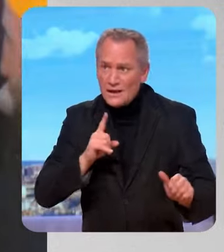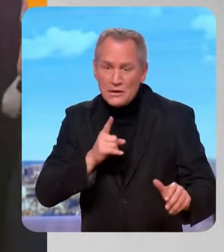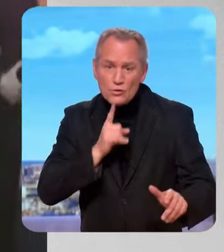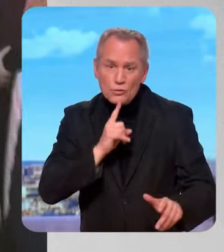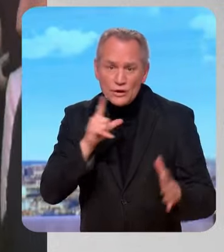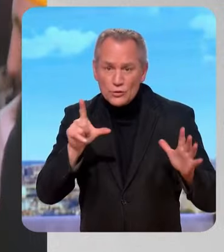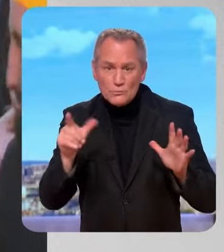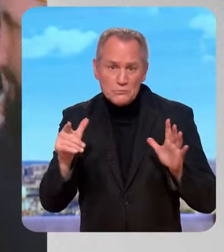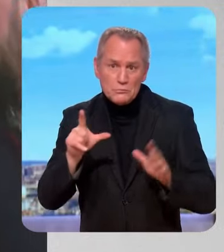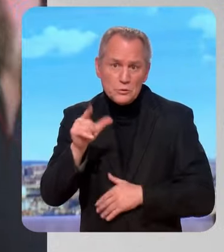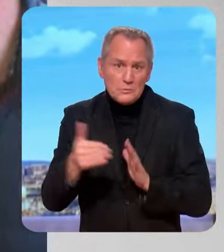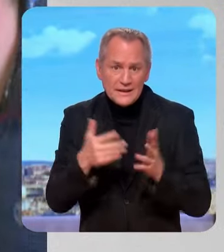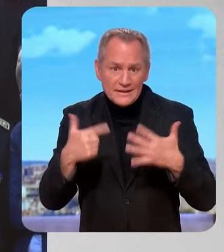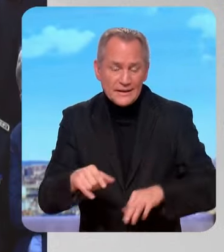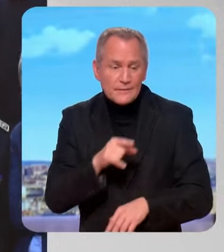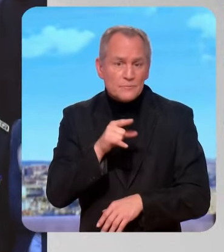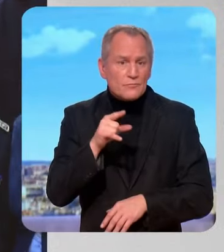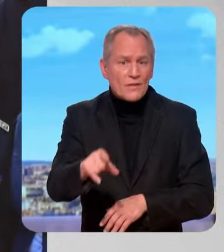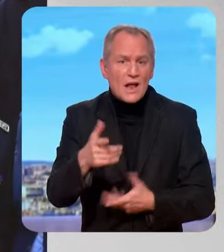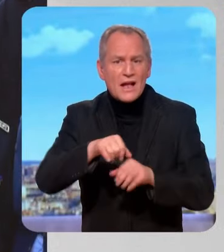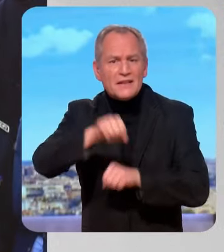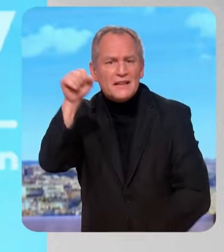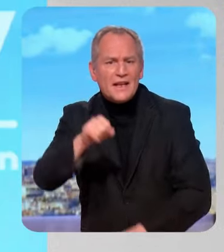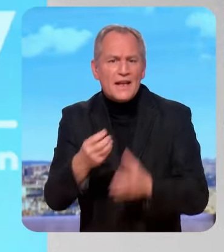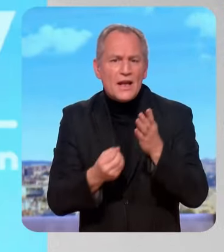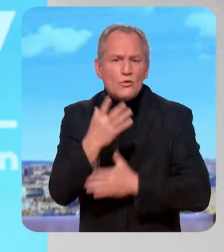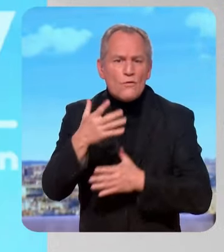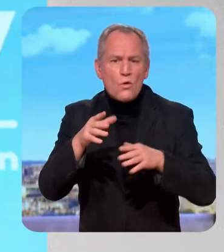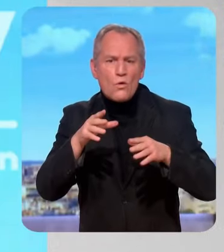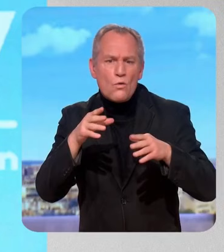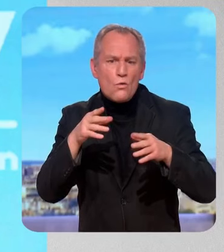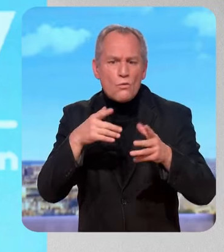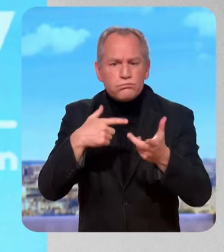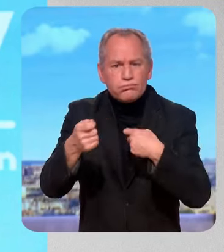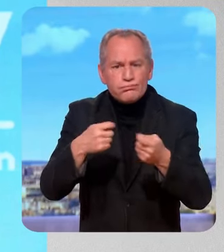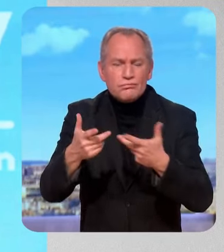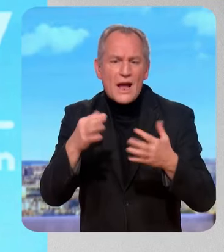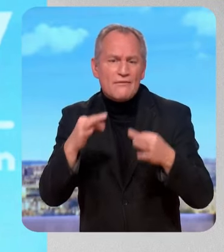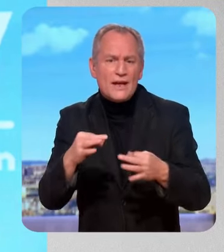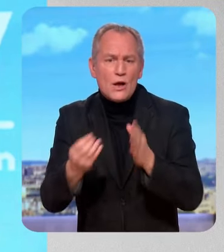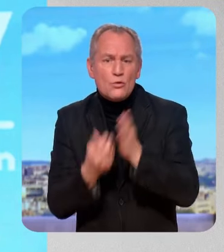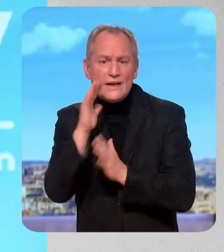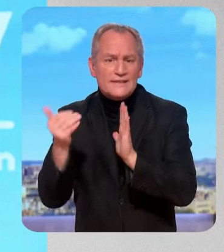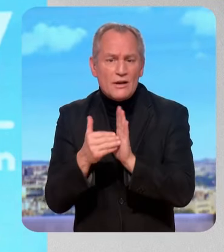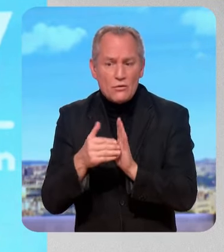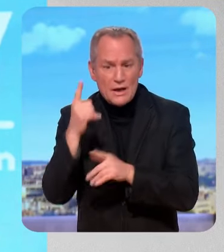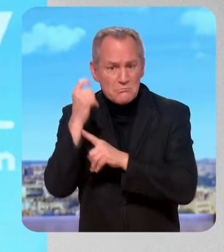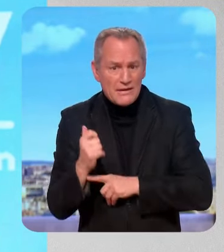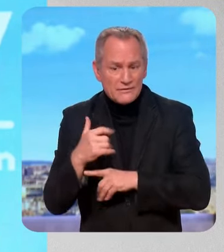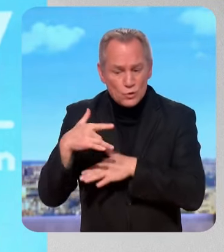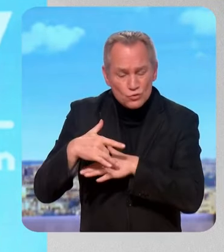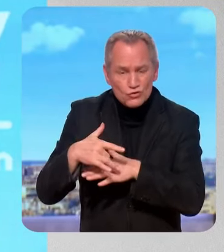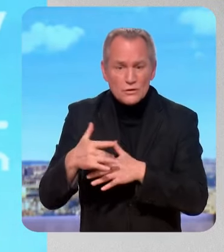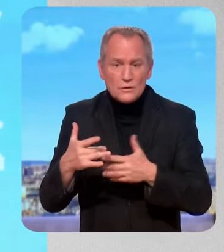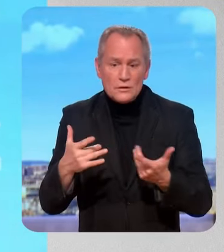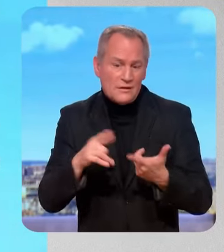les traités de libre-échange, celui avec la Nouvelle-Zélande vient de rentrer en vigueur, en fait c'est une trahison de notre agriculture. Quand